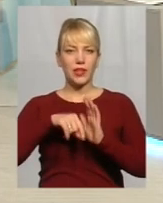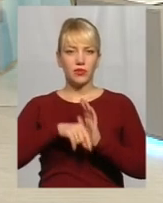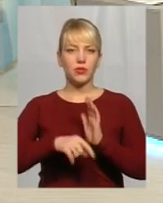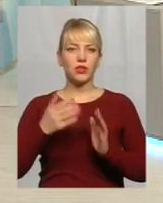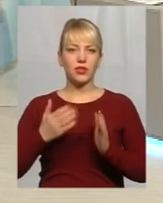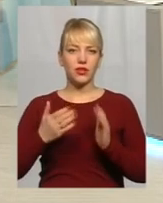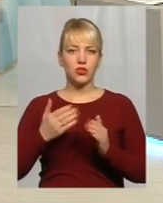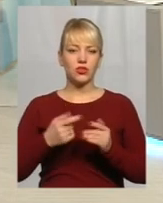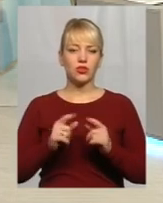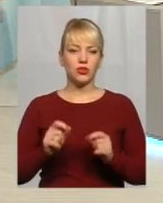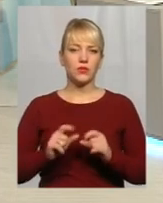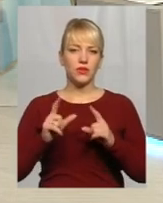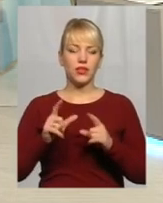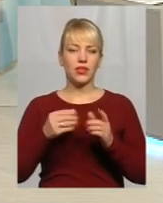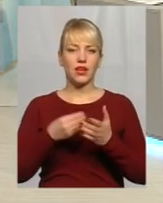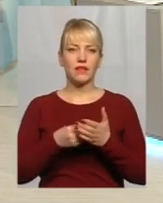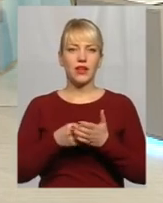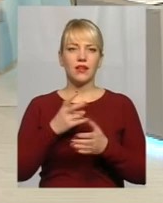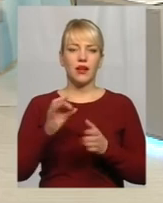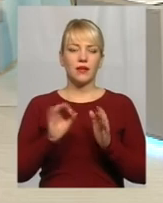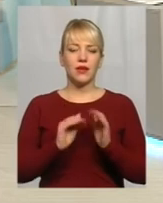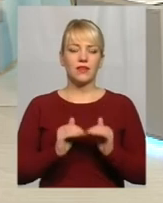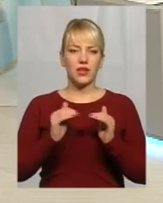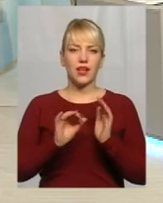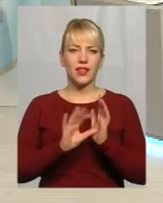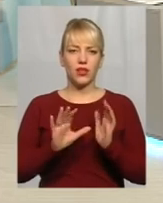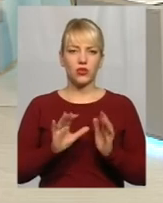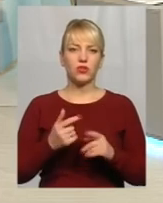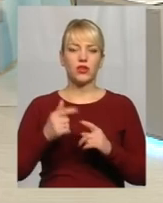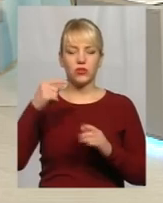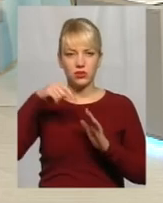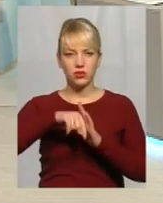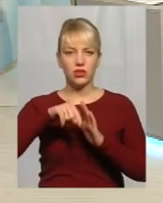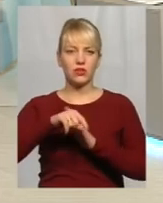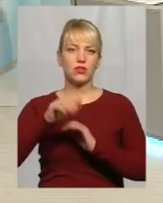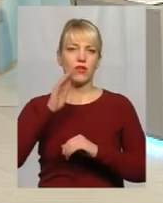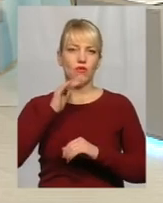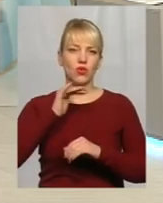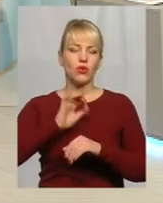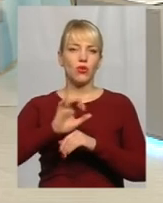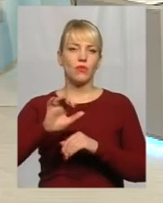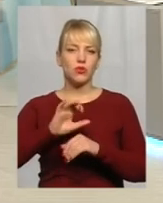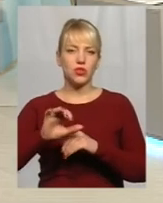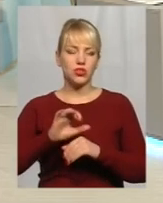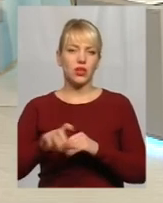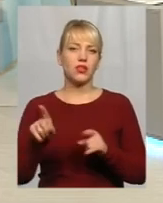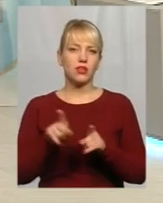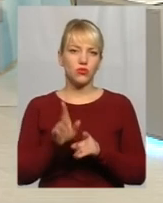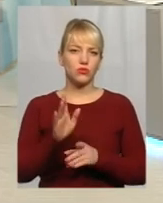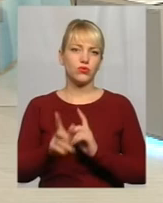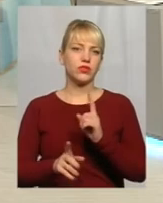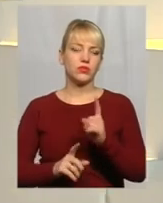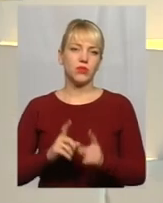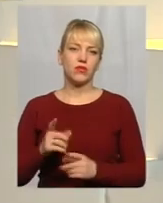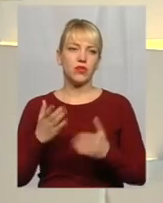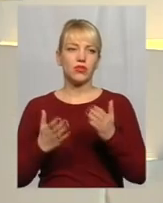росте тариф на електричну енергію, то треба розуміти, що тариф на водопостачання і водовідведення так само має змінюватися Але якщо Ви